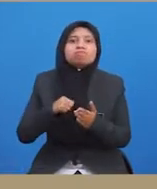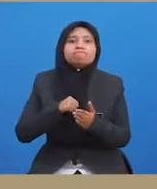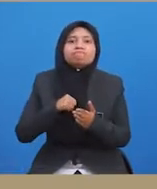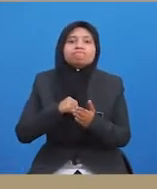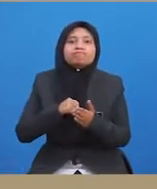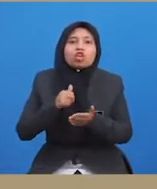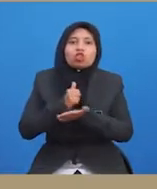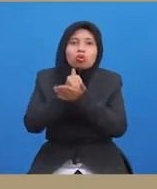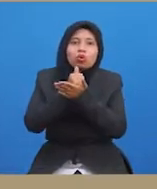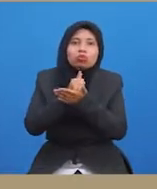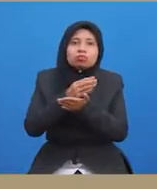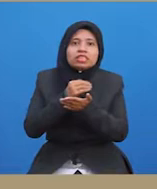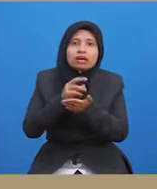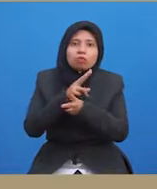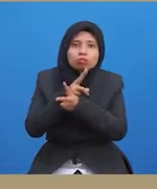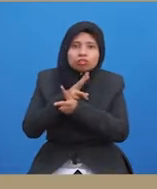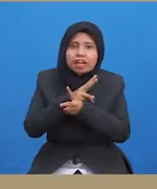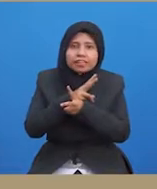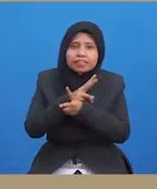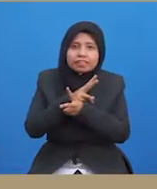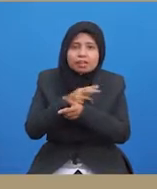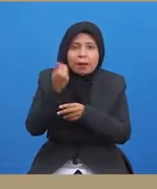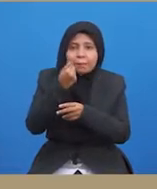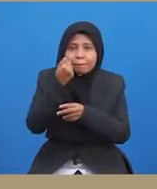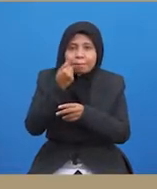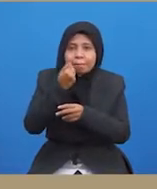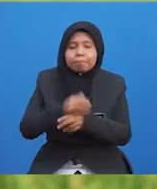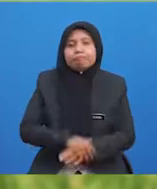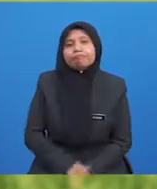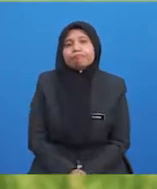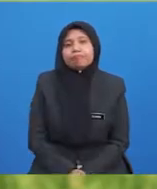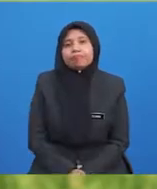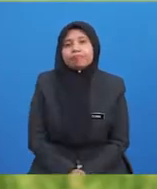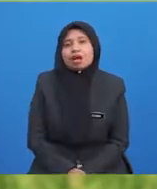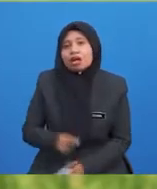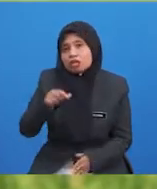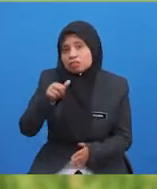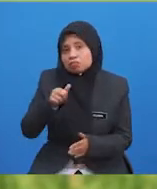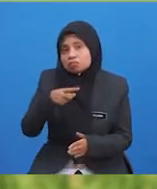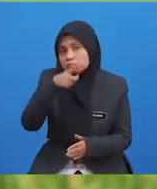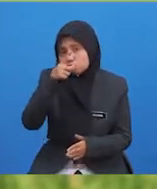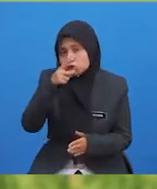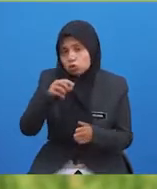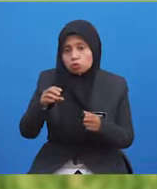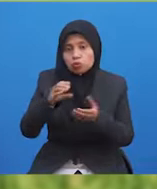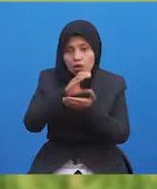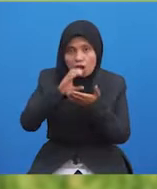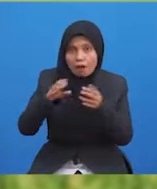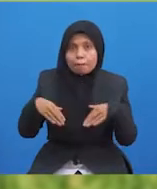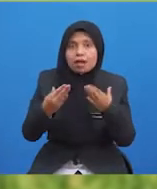ingin menjaga maruah pasukan sebagai tuan rumah. Ia bergantung juga kepada corak